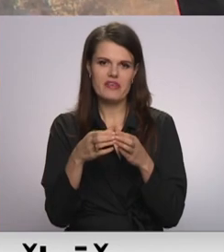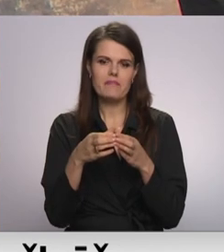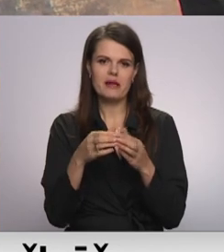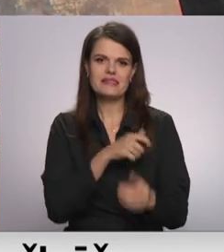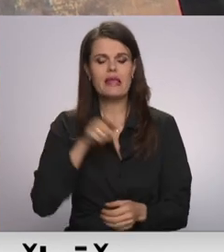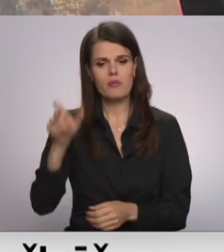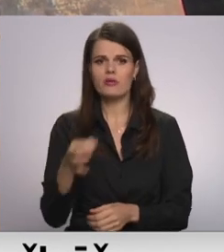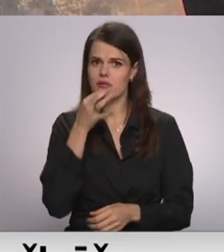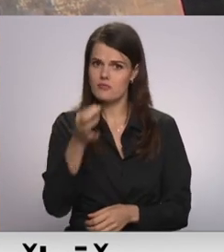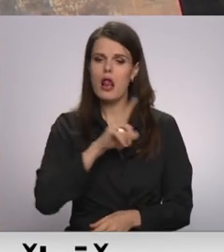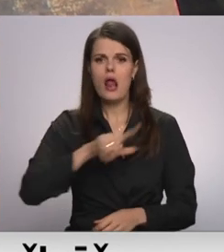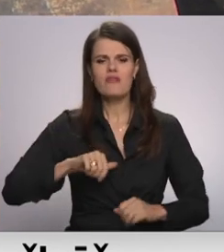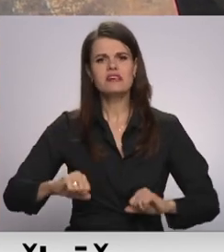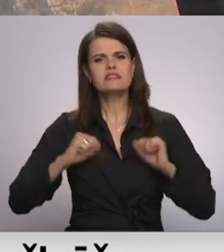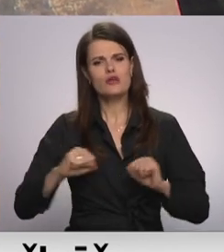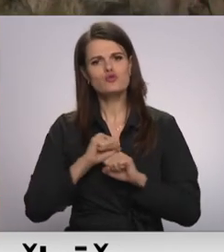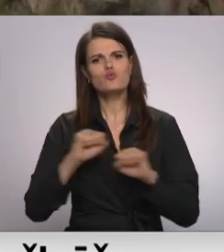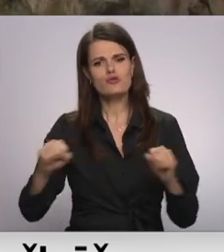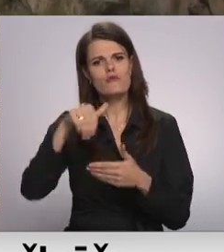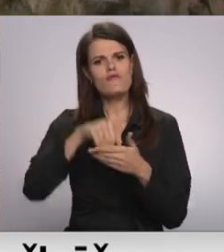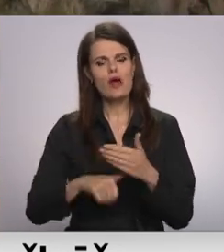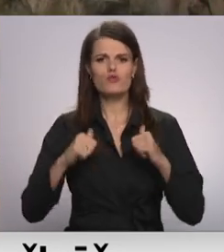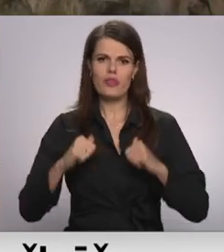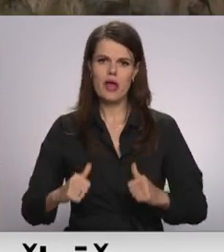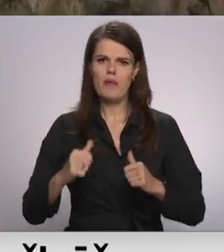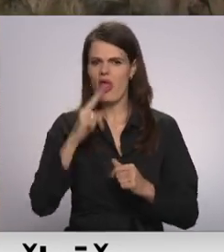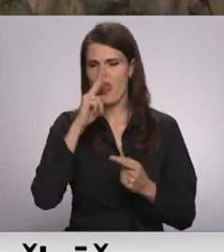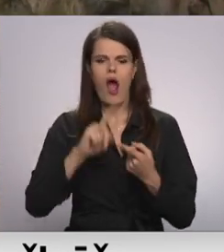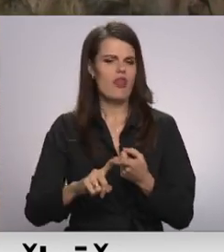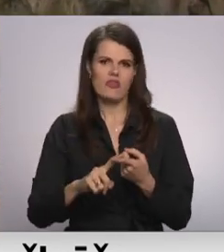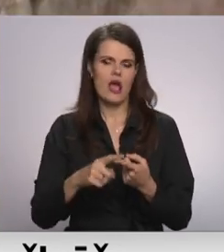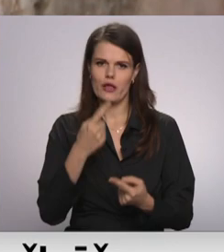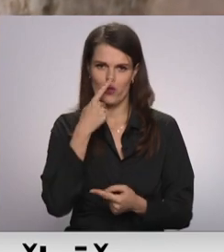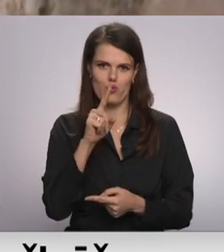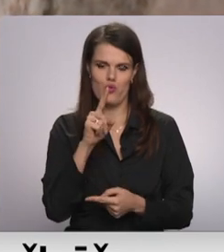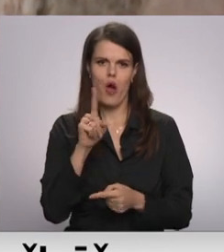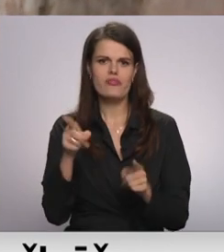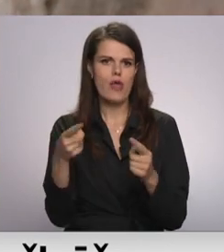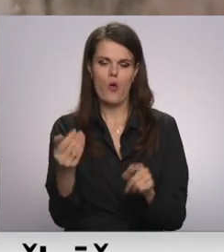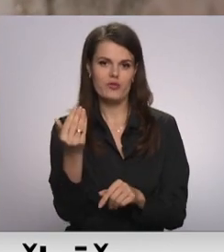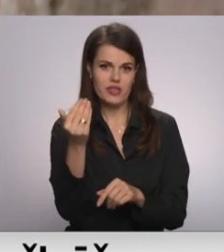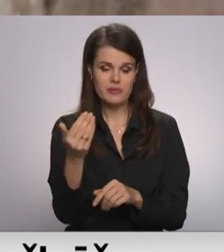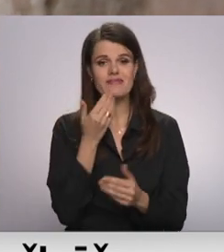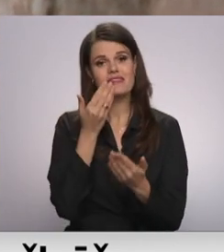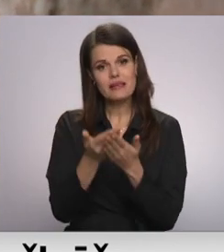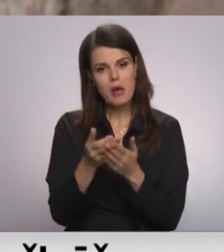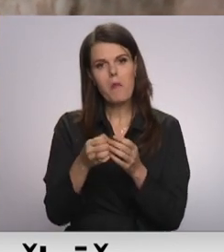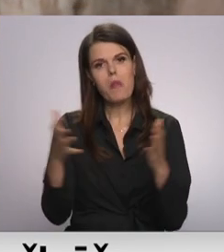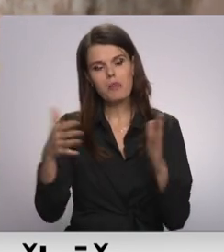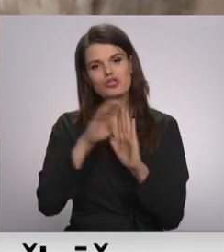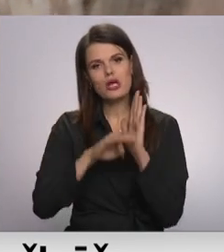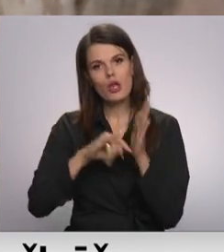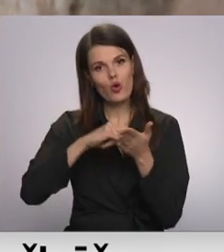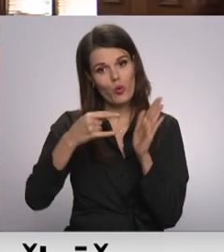Latvija ir centusies nodrošināt vēsturisko taisnīgu neatgrīgi no etniskās piederības. Nacionālā afienība rosinai paplašanā atliekuma projektu